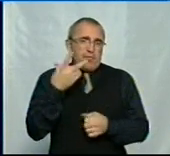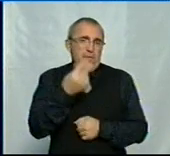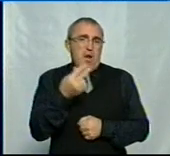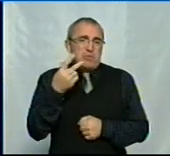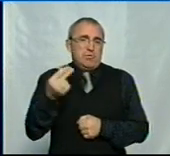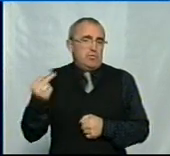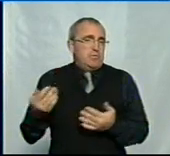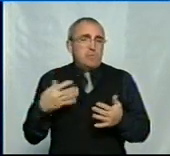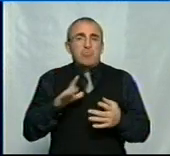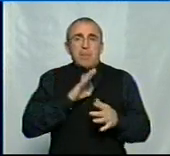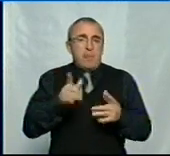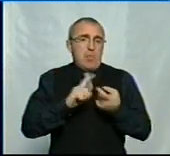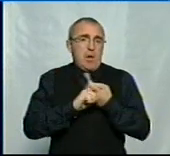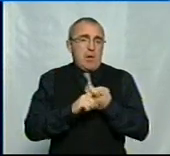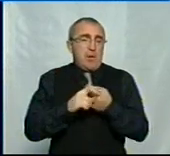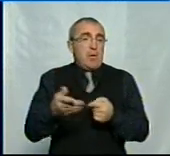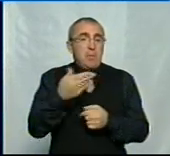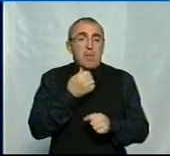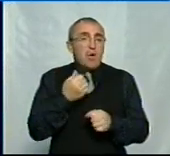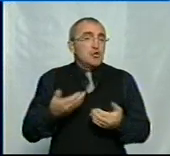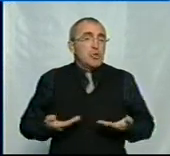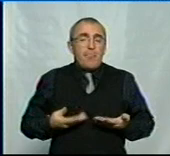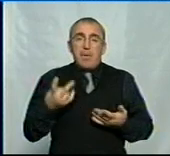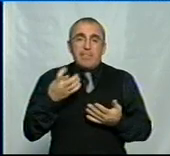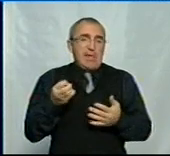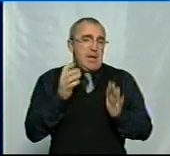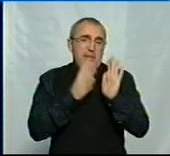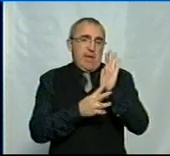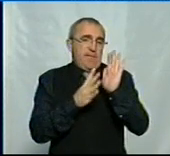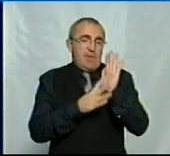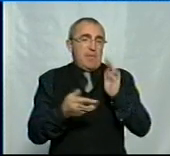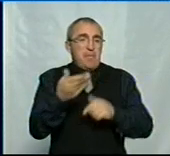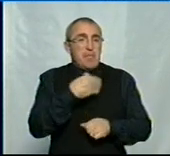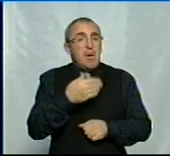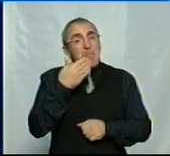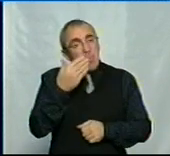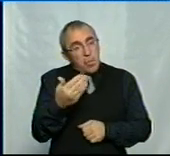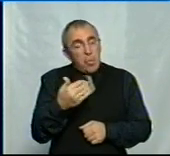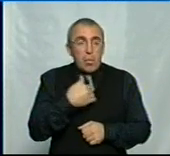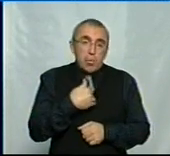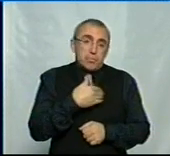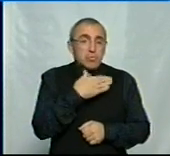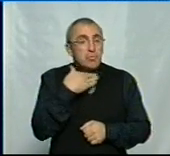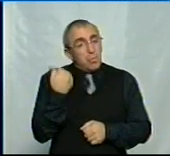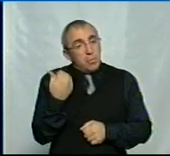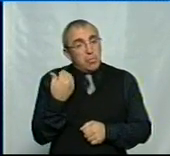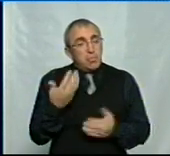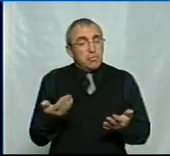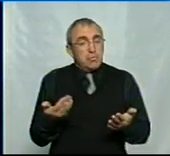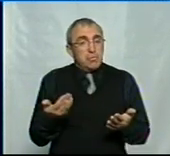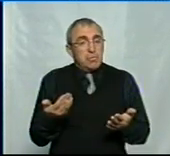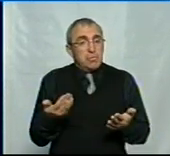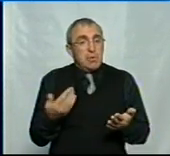не було епідемій. Але ми живемо не в 90-х, і сьогодні ми питаємо, хоче людина це зробити чи не хоче.